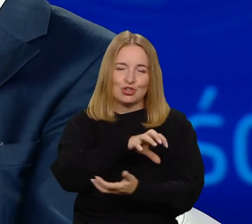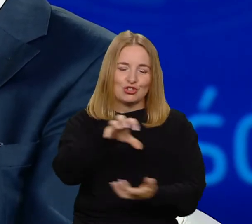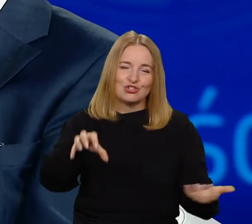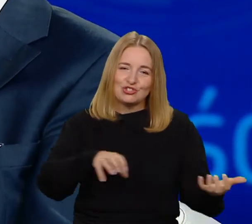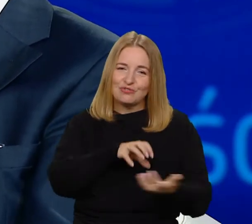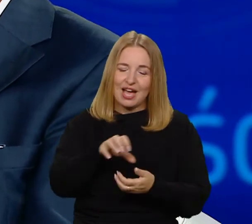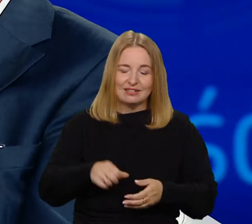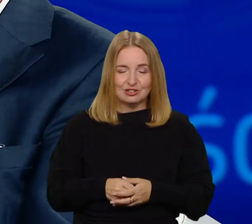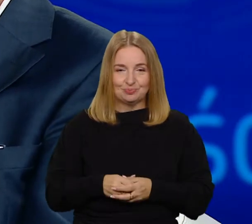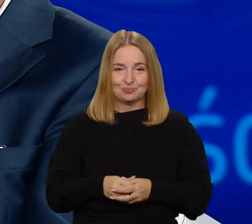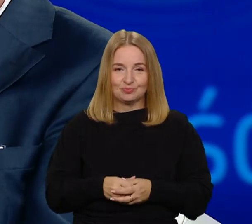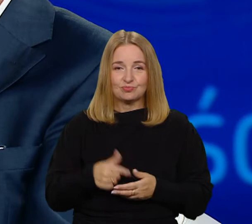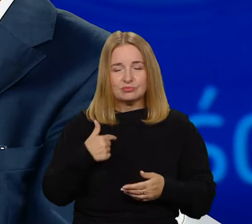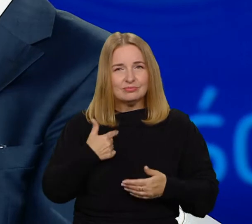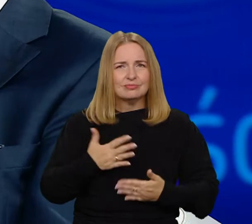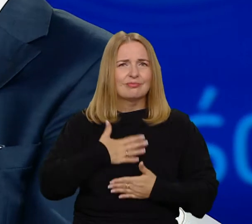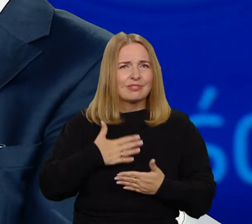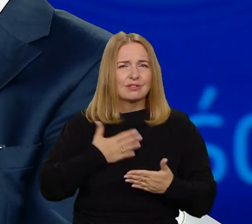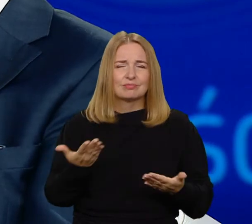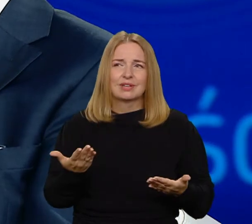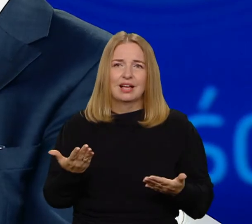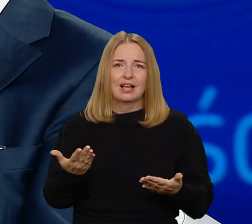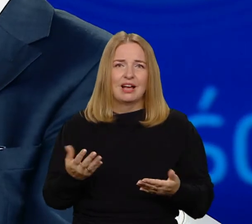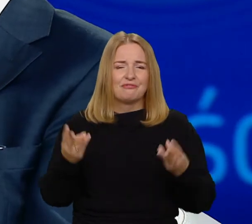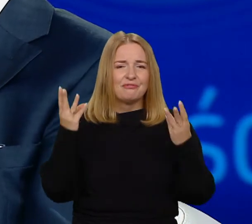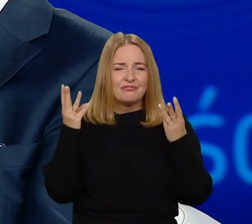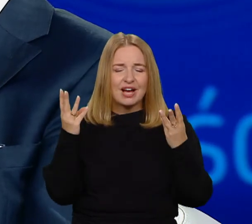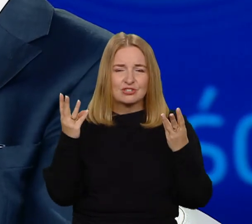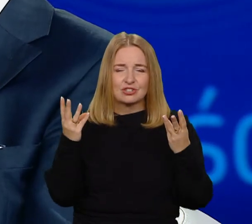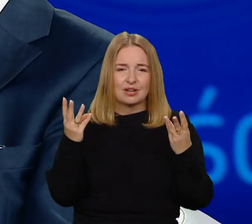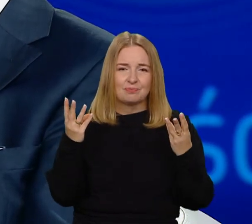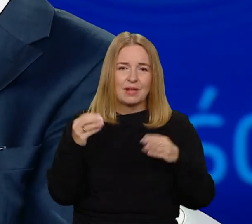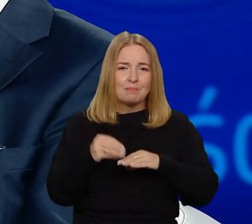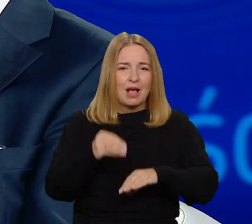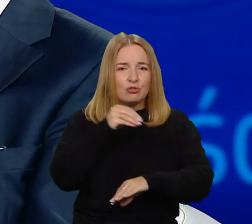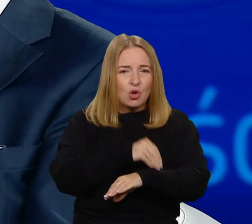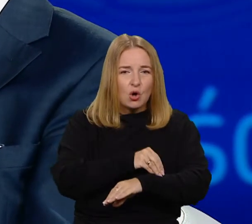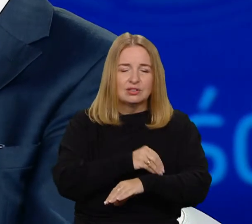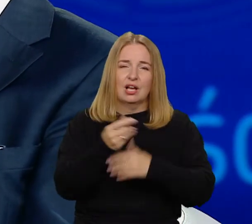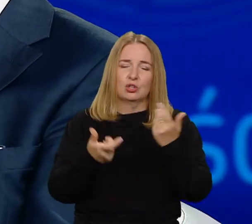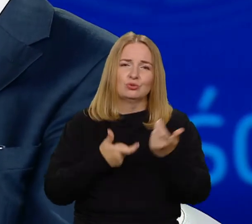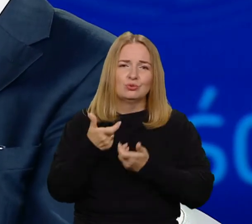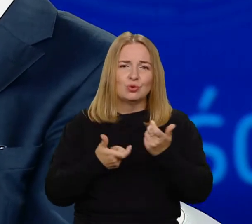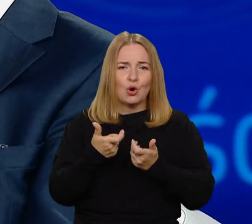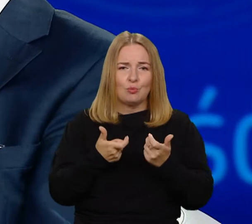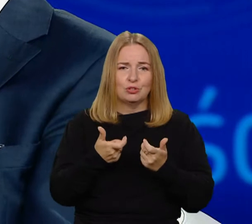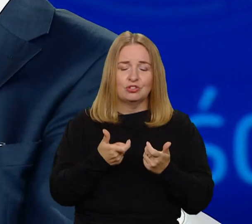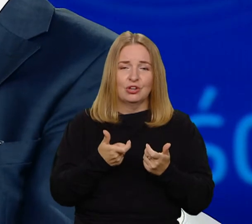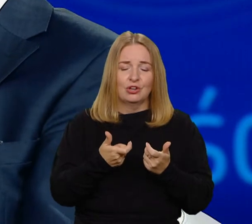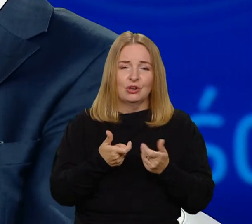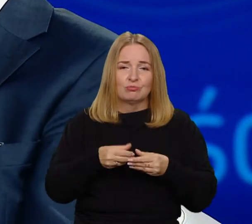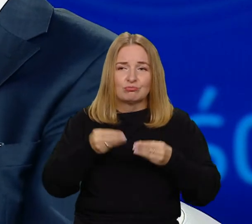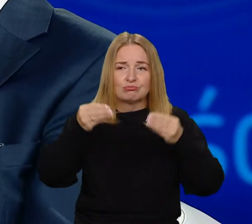wydaje mi się, że takim kluczem, który pomógłby przejść do świata wiedzy